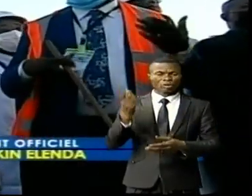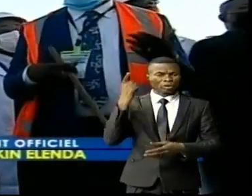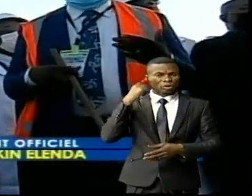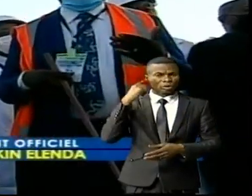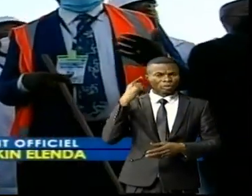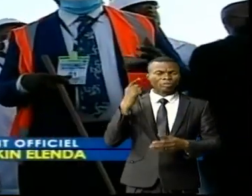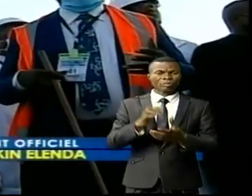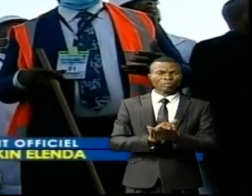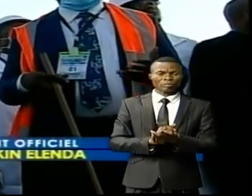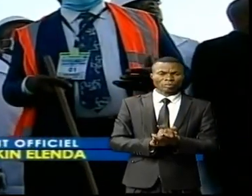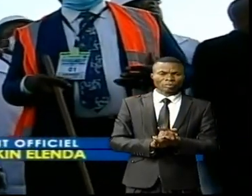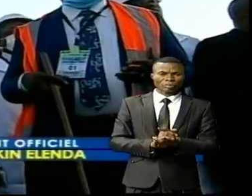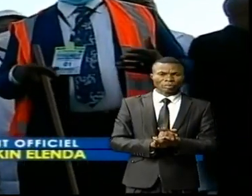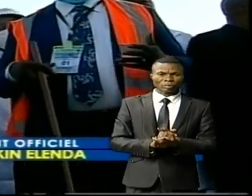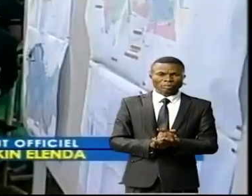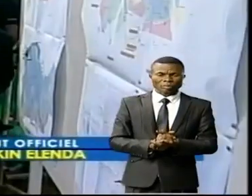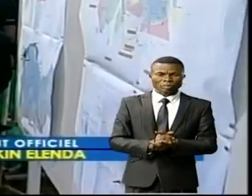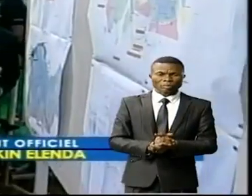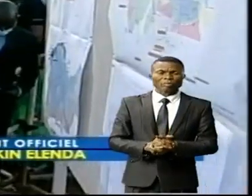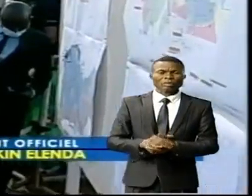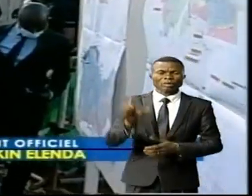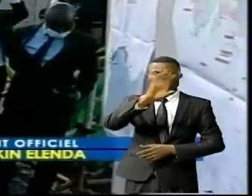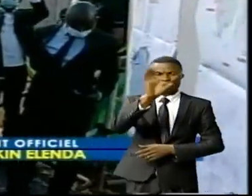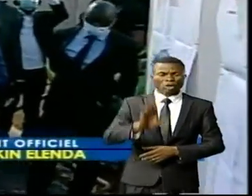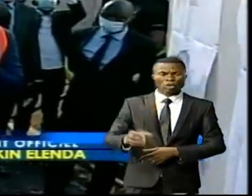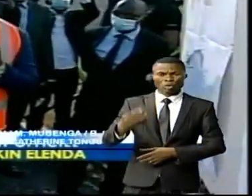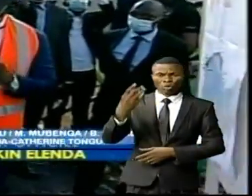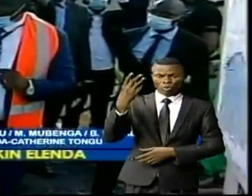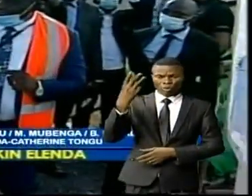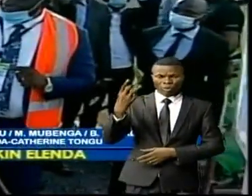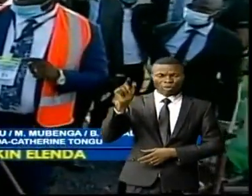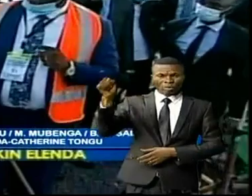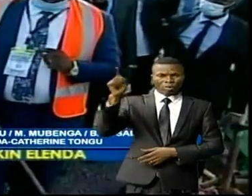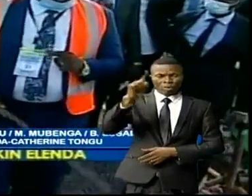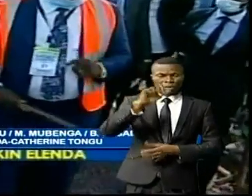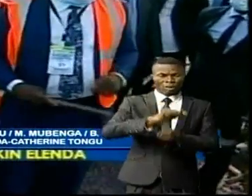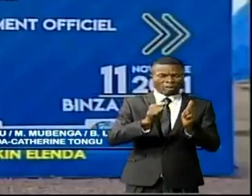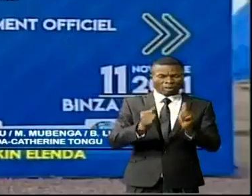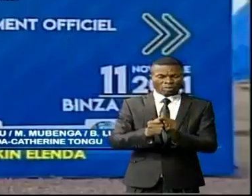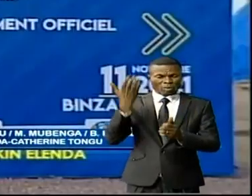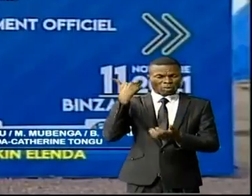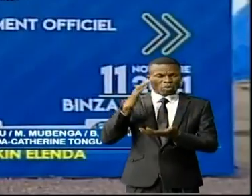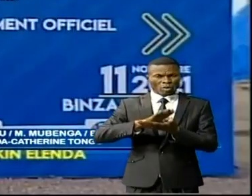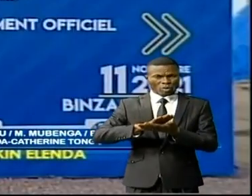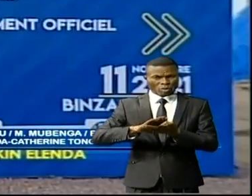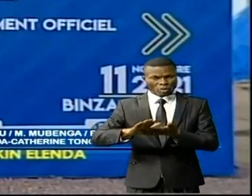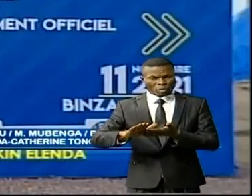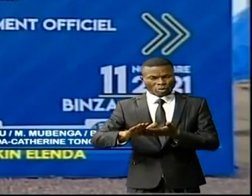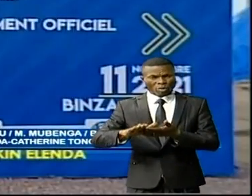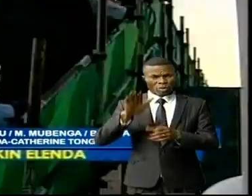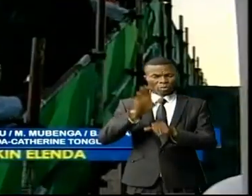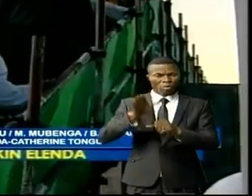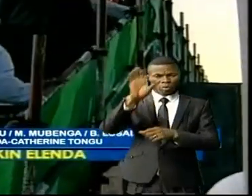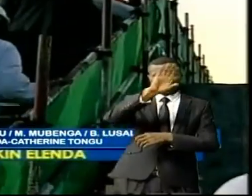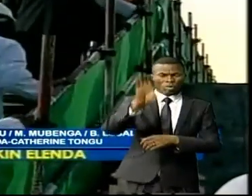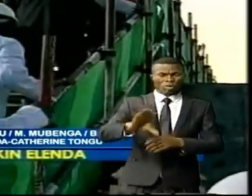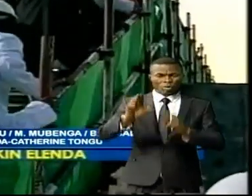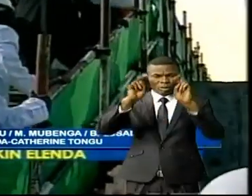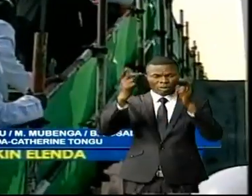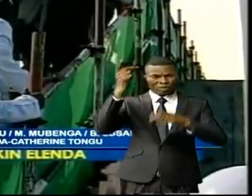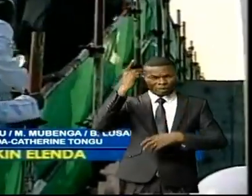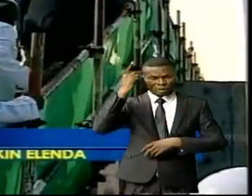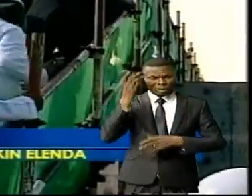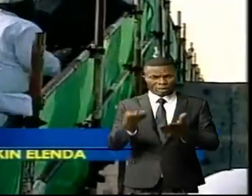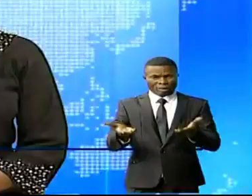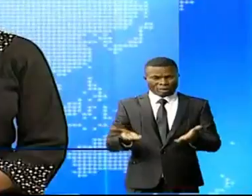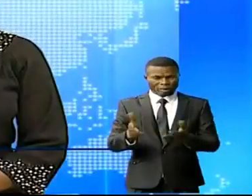traitement d'eau, des bins à ozone qui doit résoudre le problème d'approvisionnement en eau potable dans plusieurs communes de la ville province de